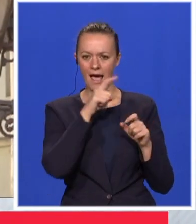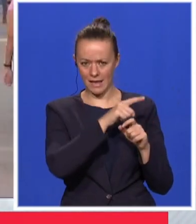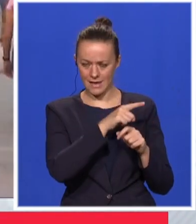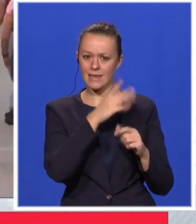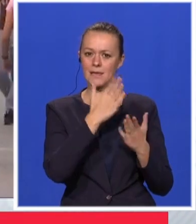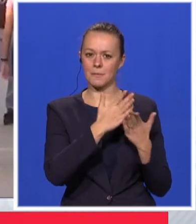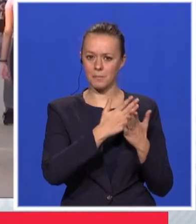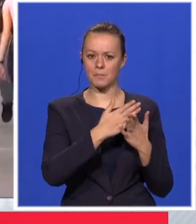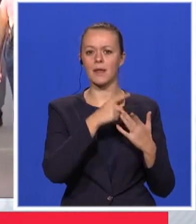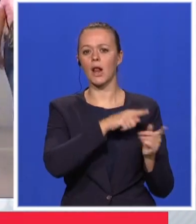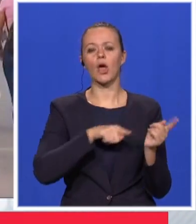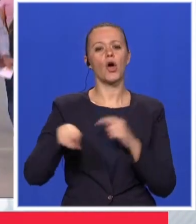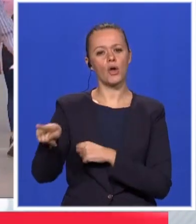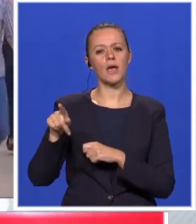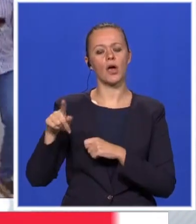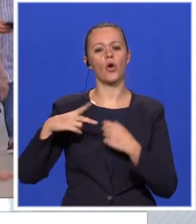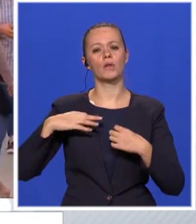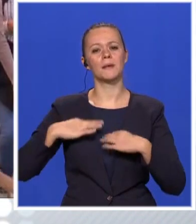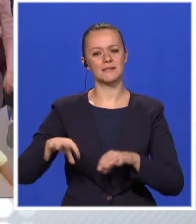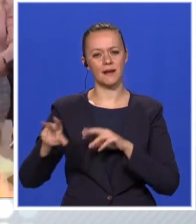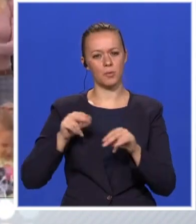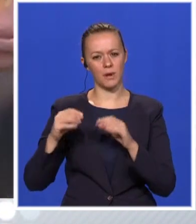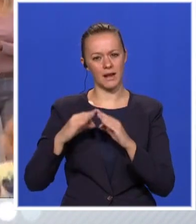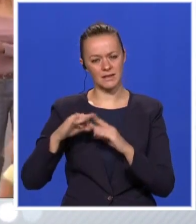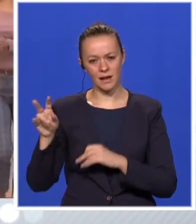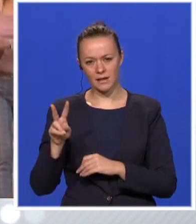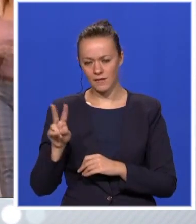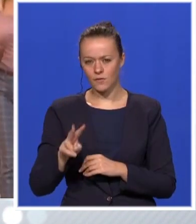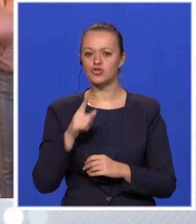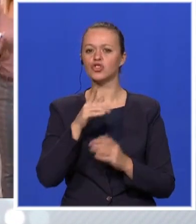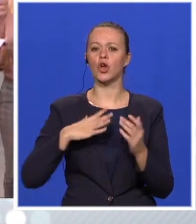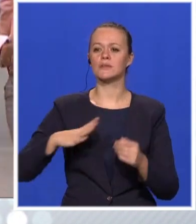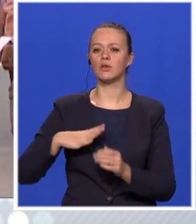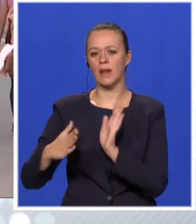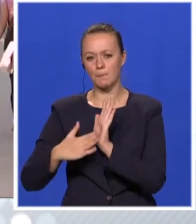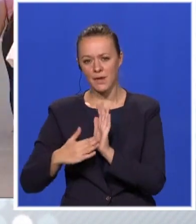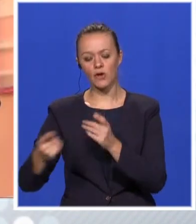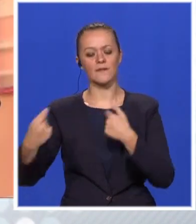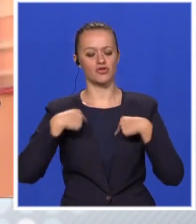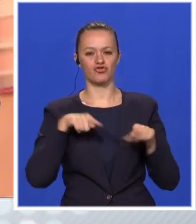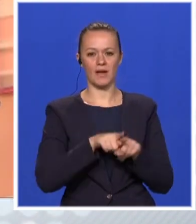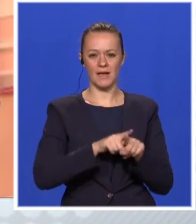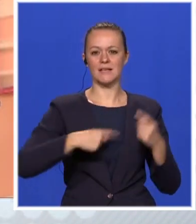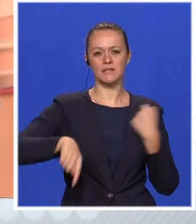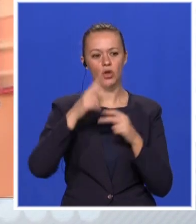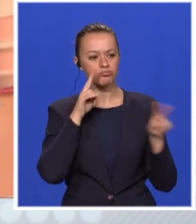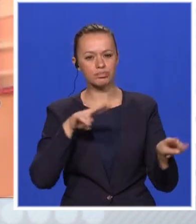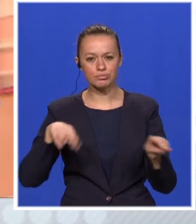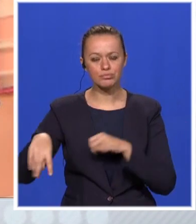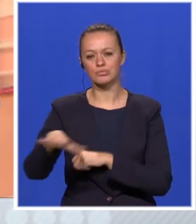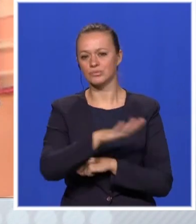bio u posti, bio je kod predsjednika Republika Aleksandra Vučića, gospodina Mirovića, kod mene je obišao industrijsku zonu Svr 4 u Novom Sadu.